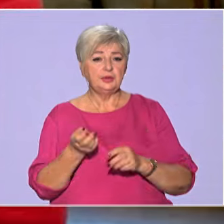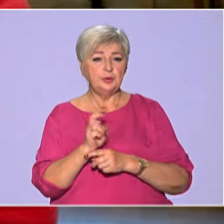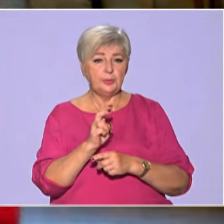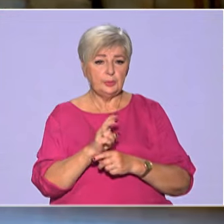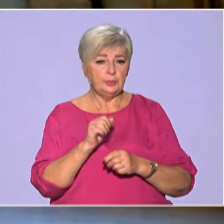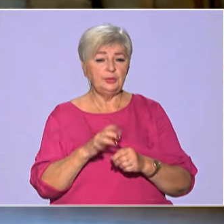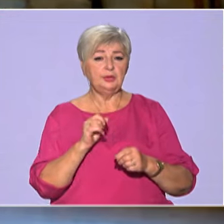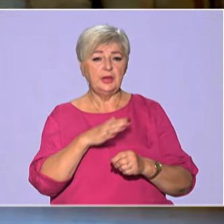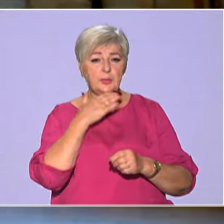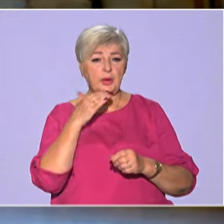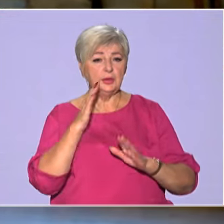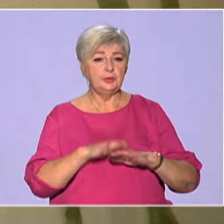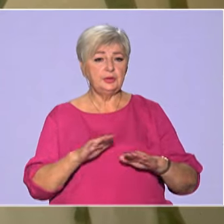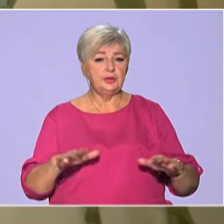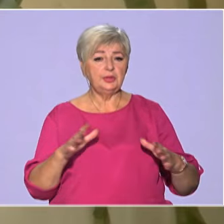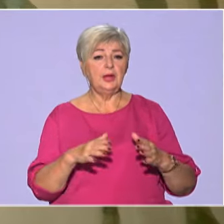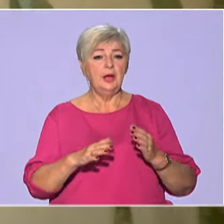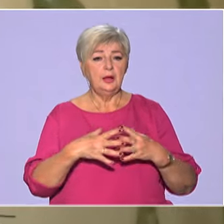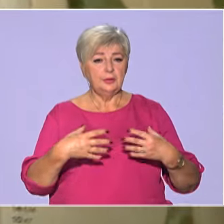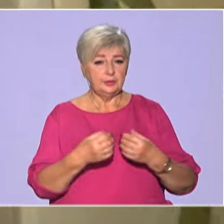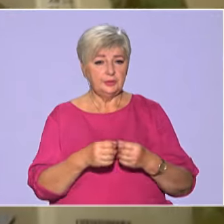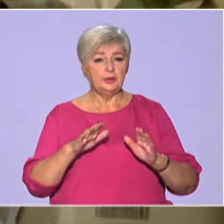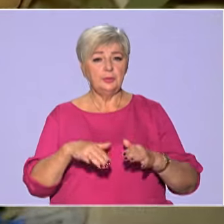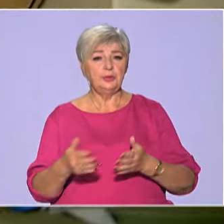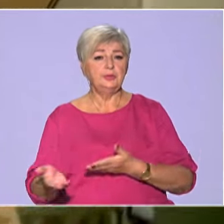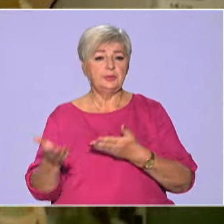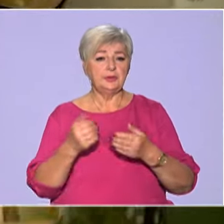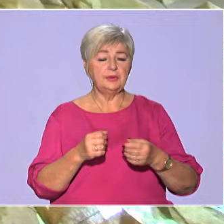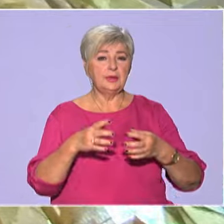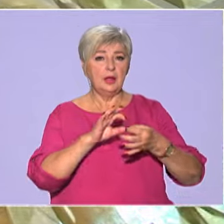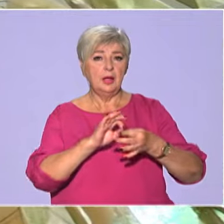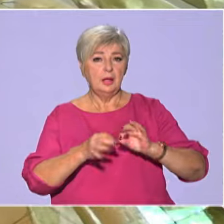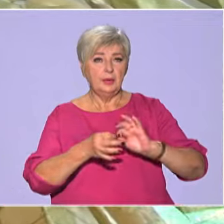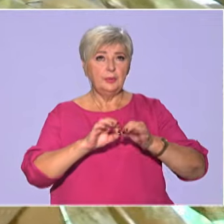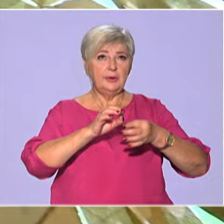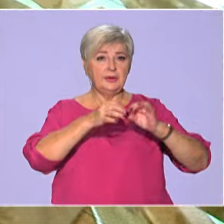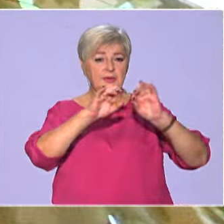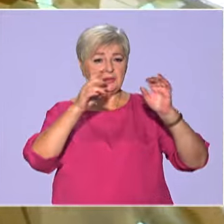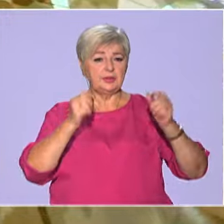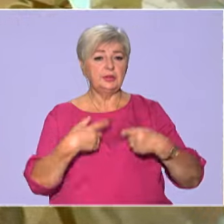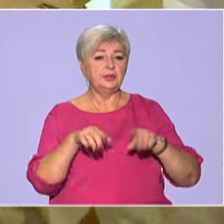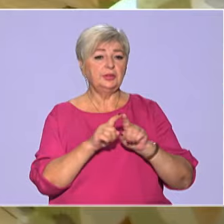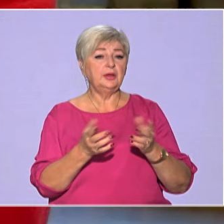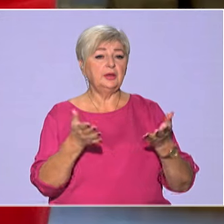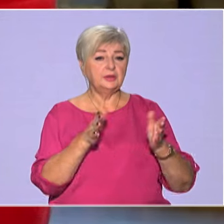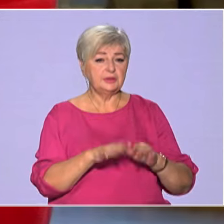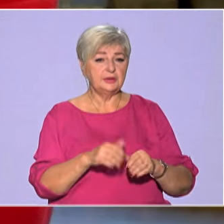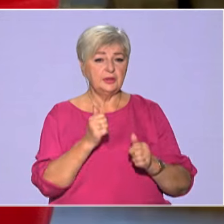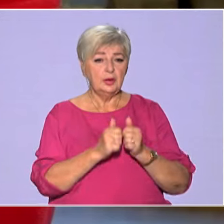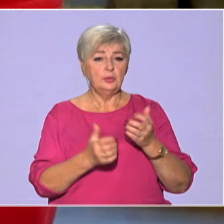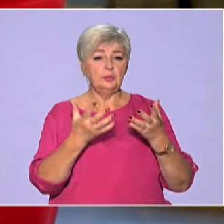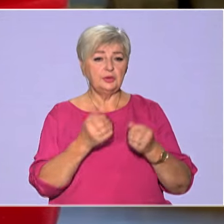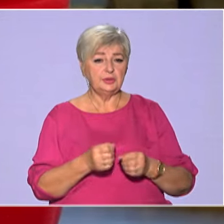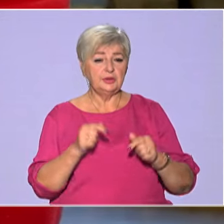за поміччю до Людміли Володимирівни. Потім пригласили сіточки прийти пробувати. Так і залишлися. Ще кожен день я тут